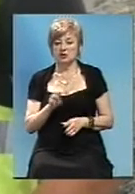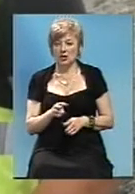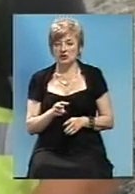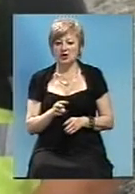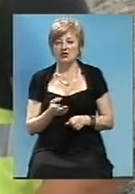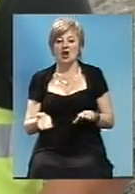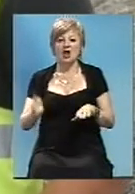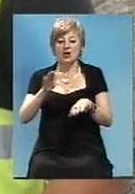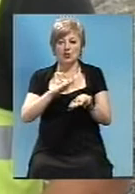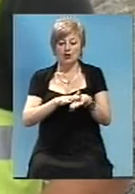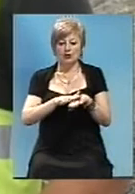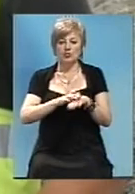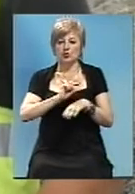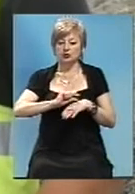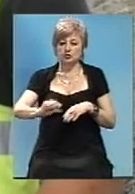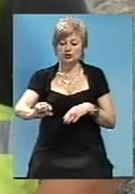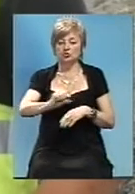після нього буде ще шар шіма.